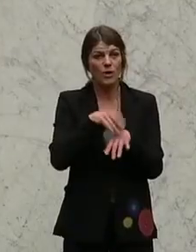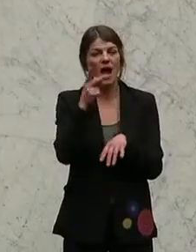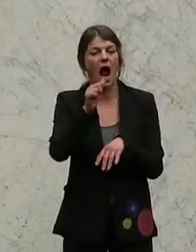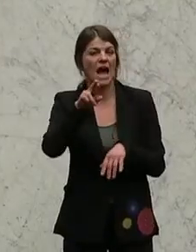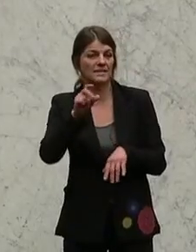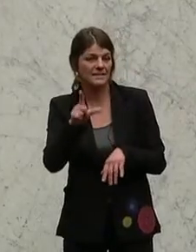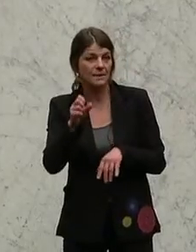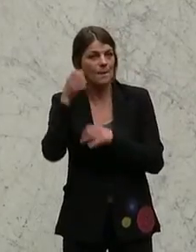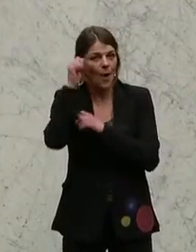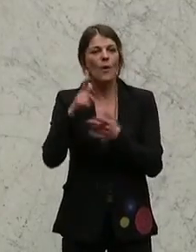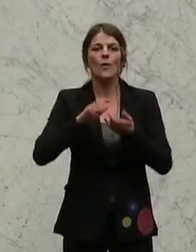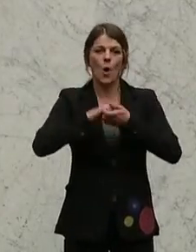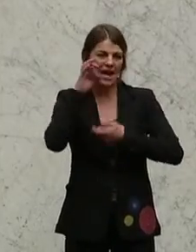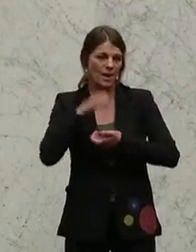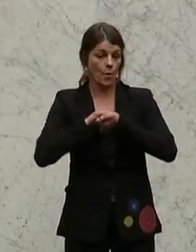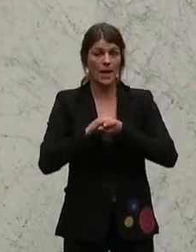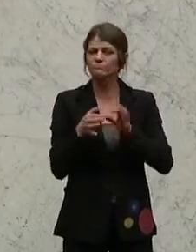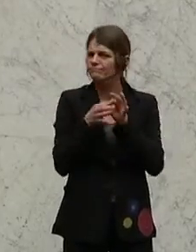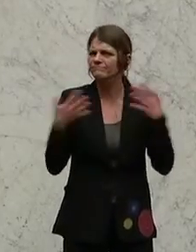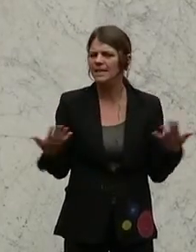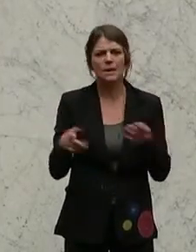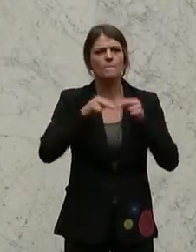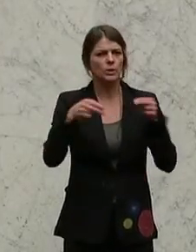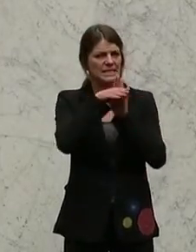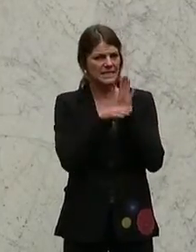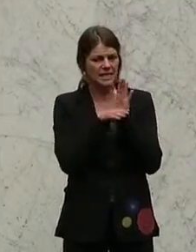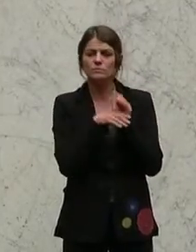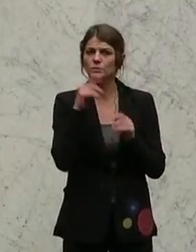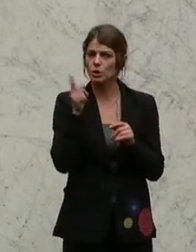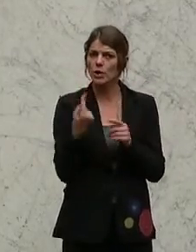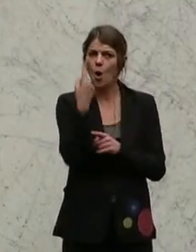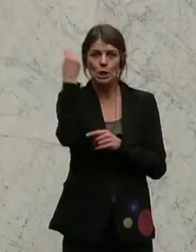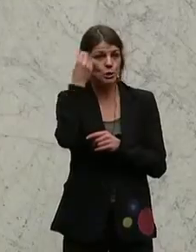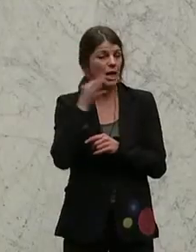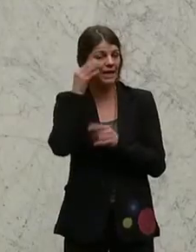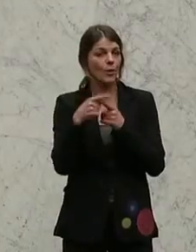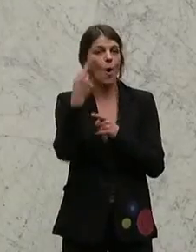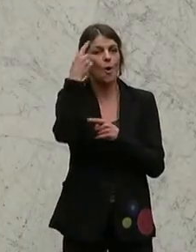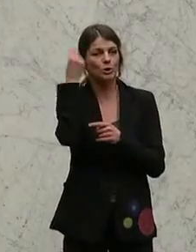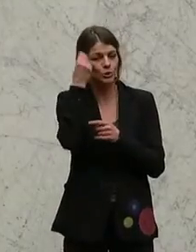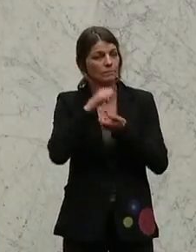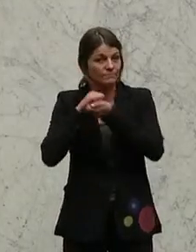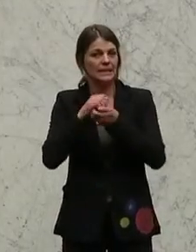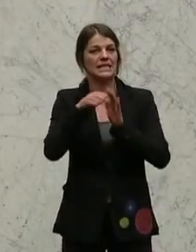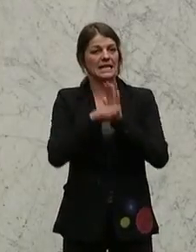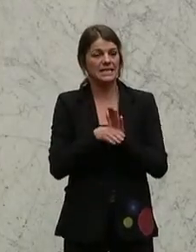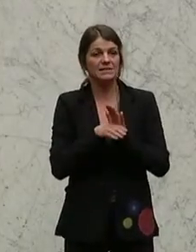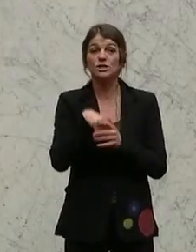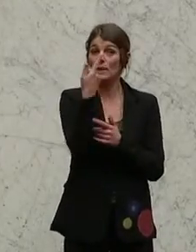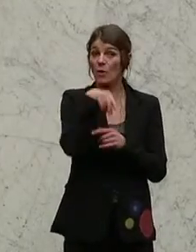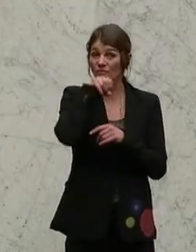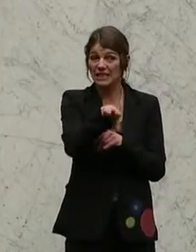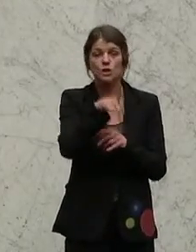zur Stärkung der Wahlbeteiligung bei den ÖH-Wahlen künftig vorgezogene Wahltage für berufsbegleitende Studien und für duale